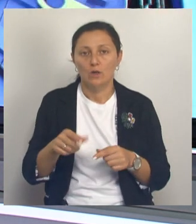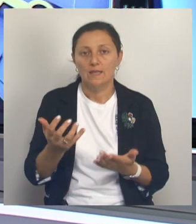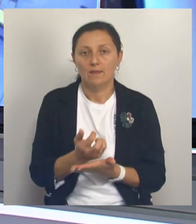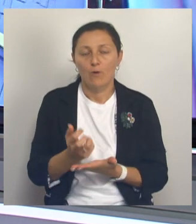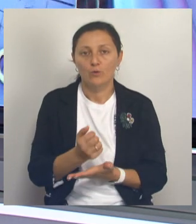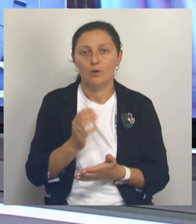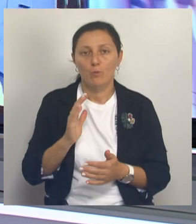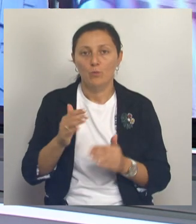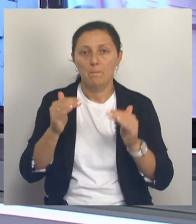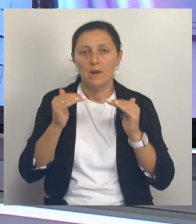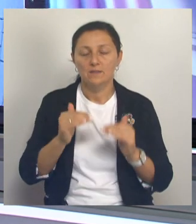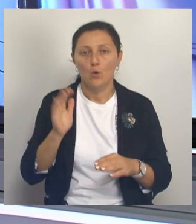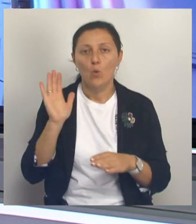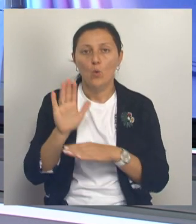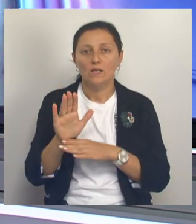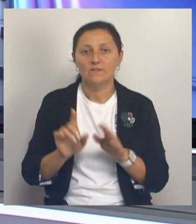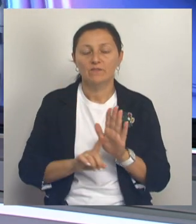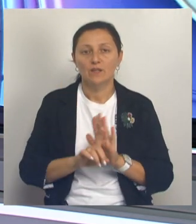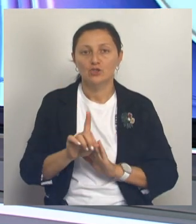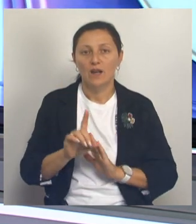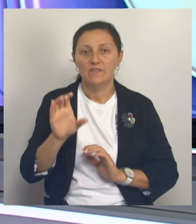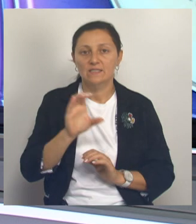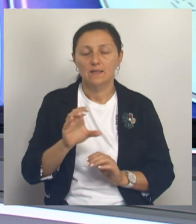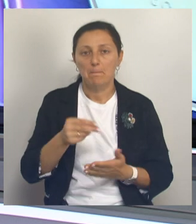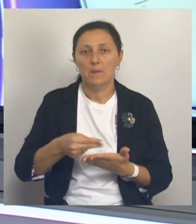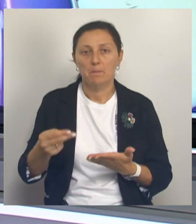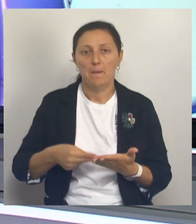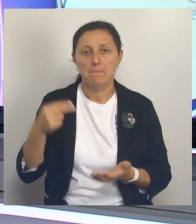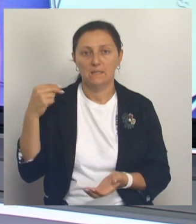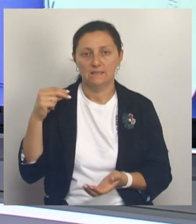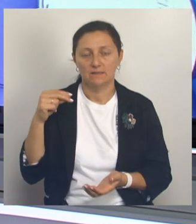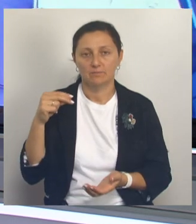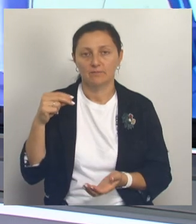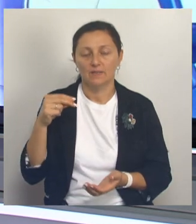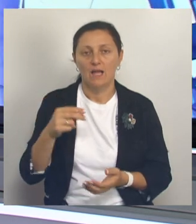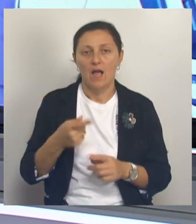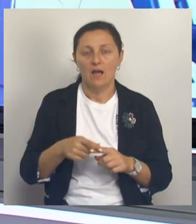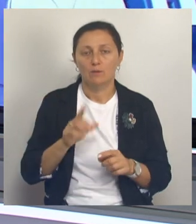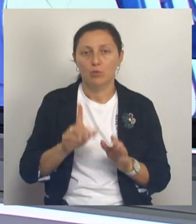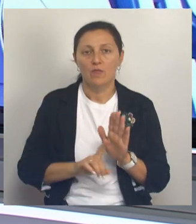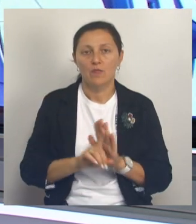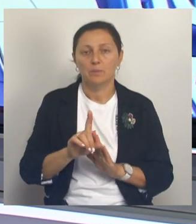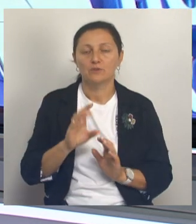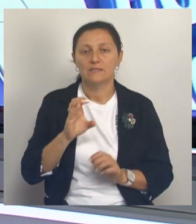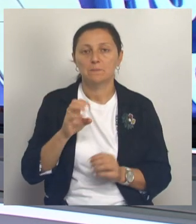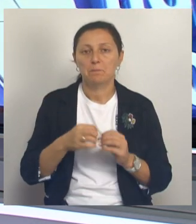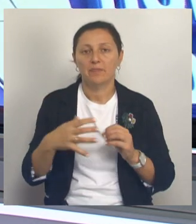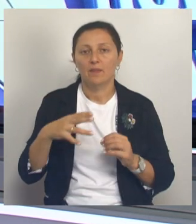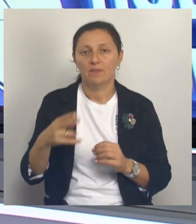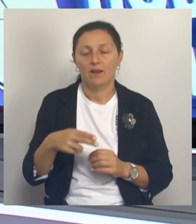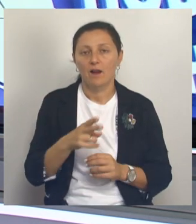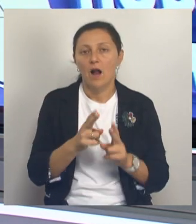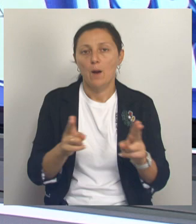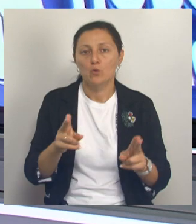удастся разморозить. Указ о начале этого процесса в сентябре подписал президент. Предполагается, что схема заработает с 15 декабря. Так что кому-то